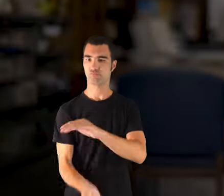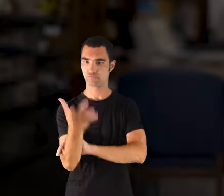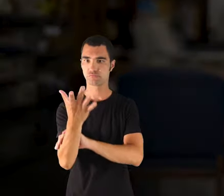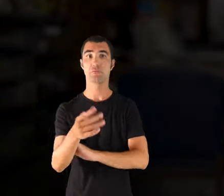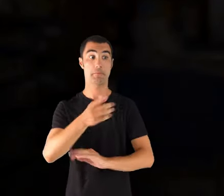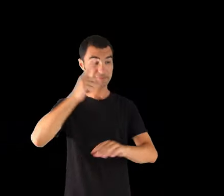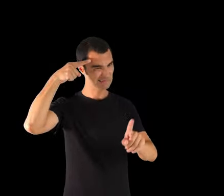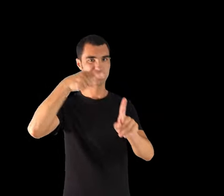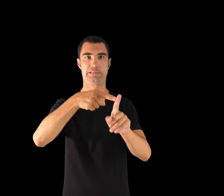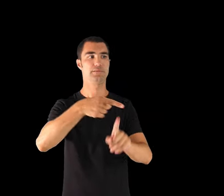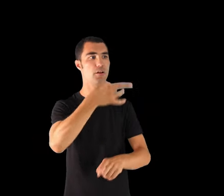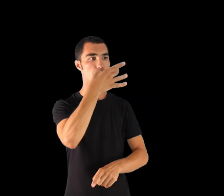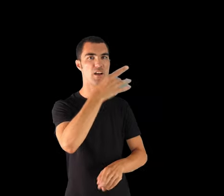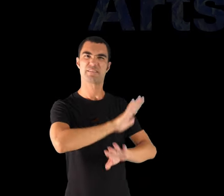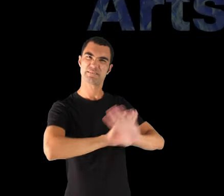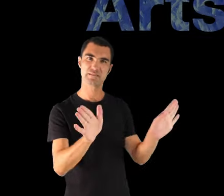de dins del bar.